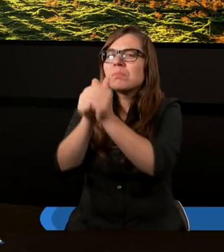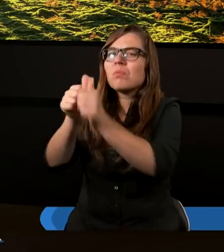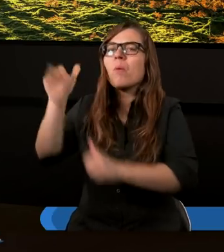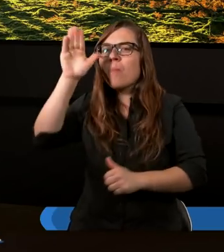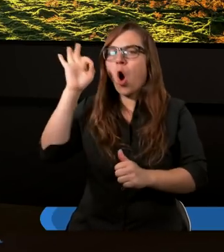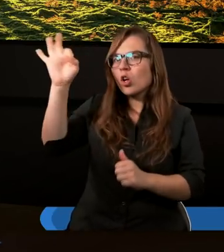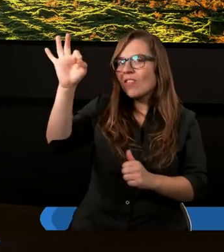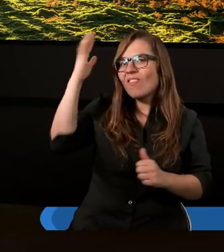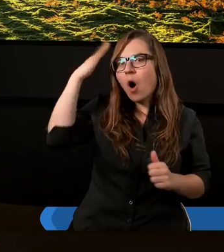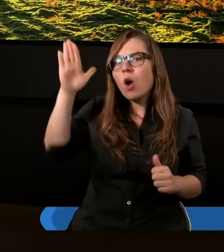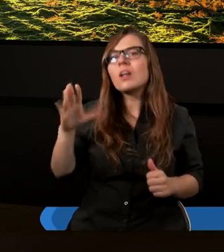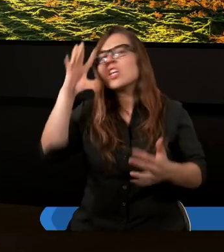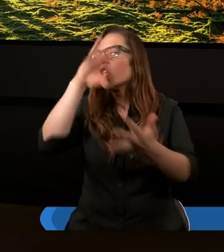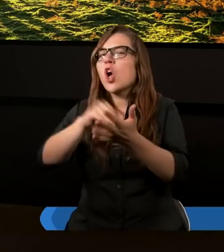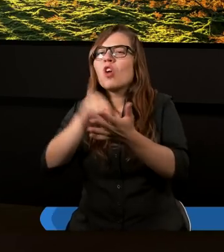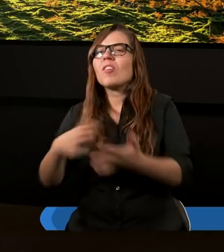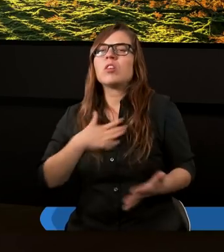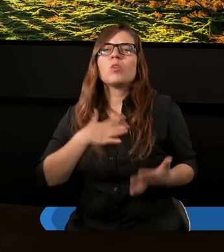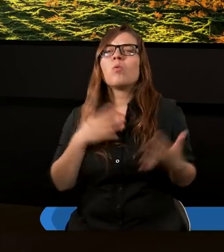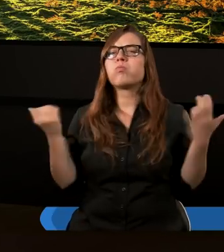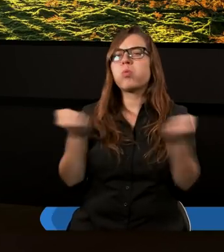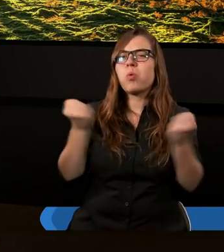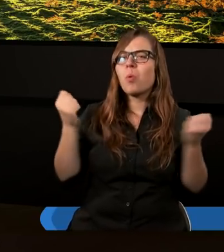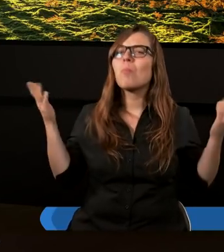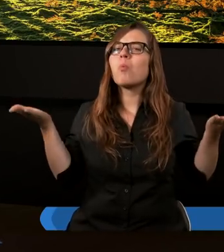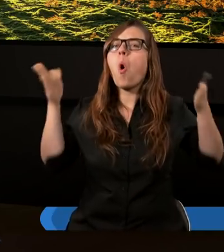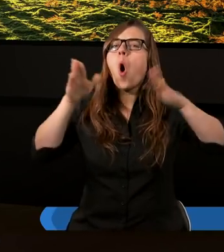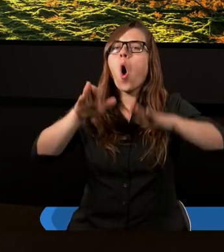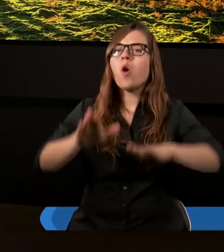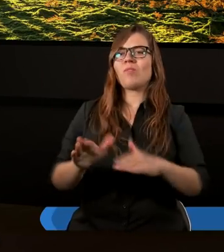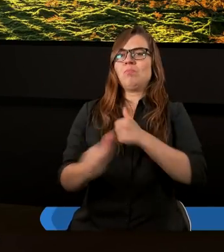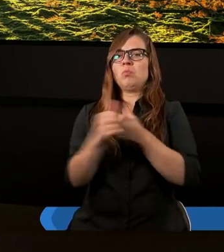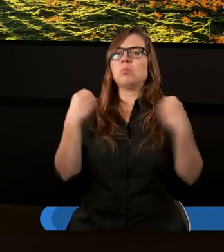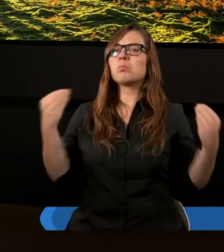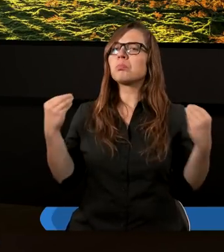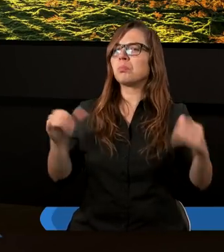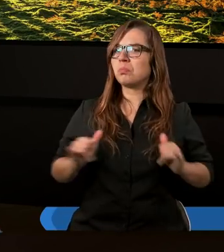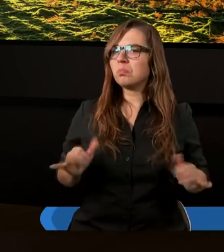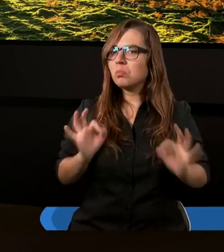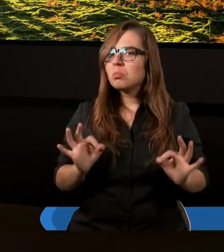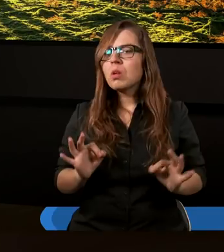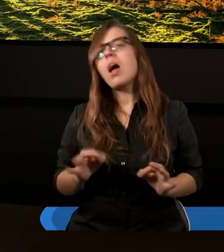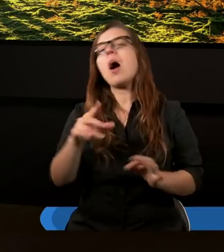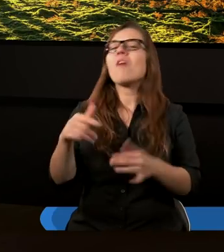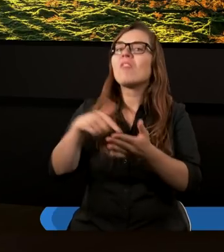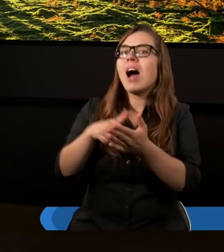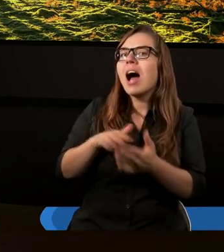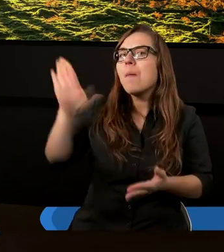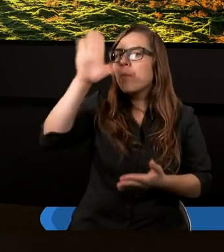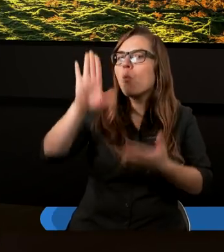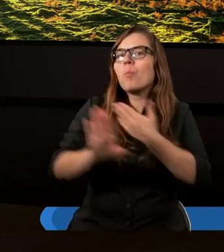za Jego wolą, doświadczał błogosławieństwa, pokoju i powodzenia. I właśnie Bóg